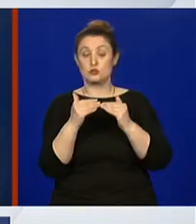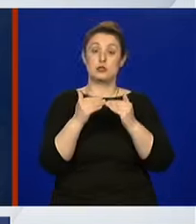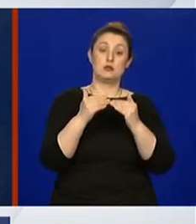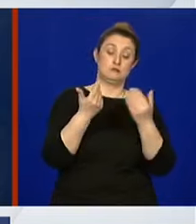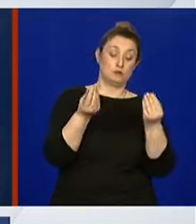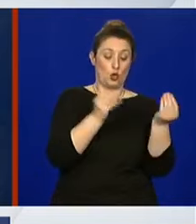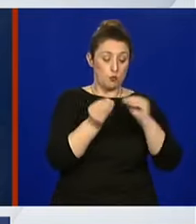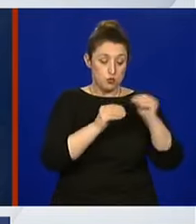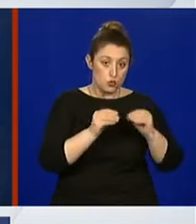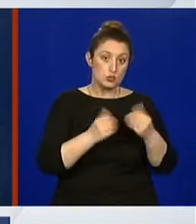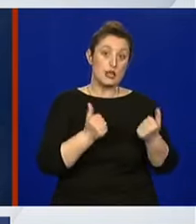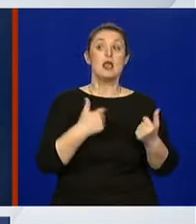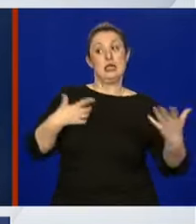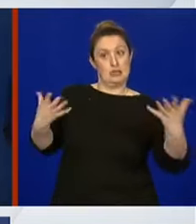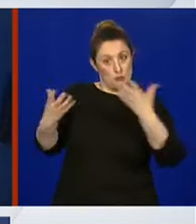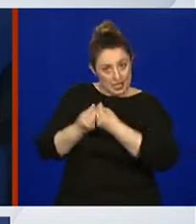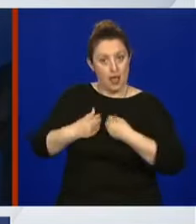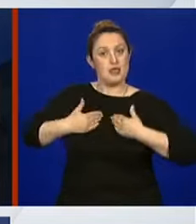ajmo zajedno naprijed.